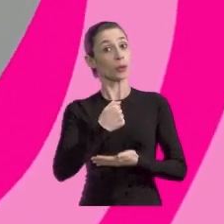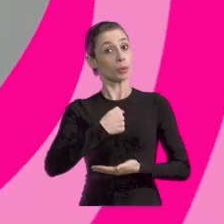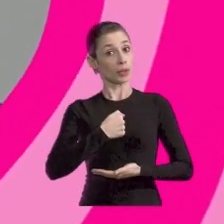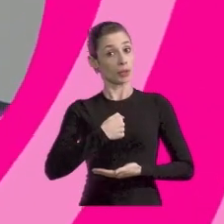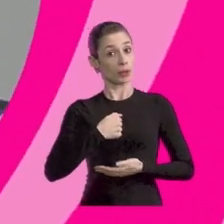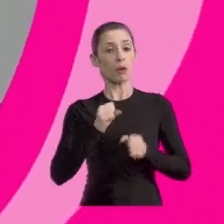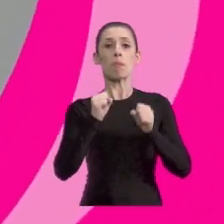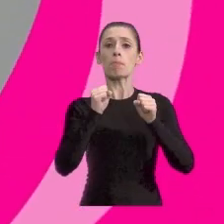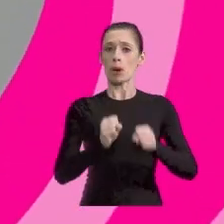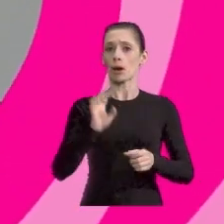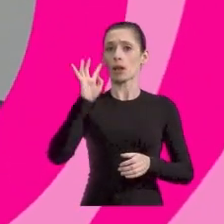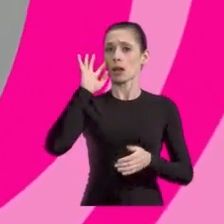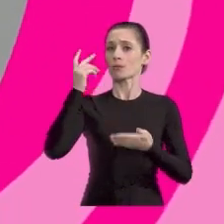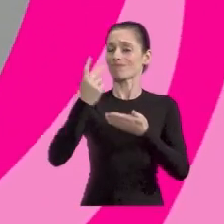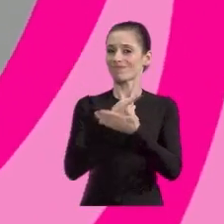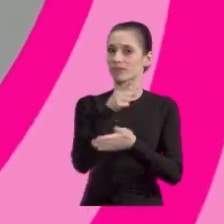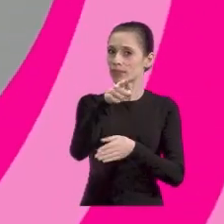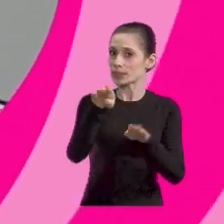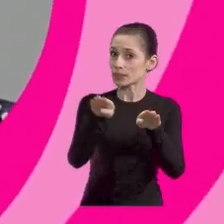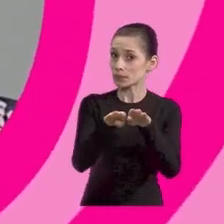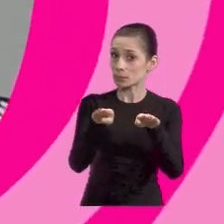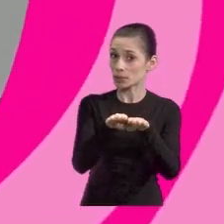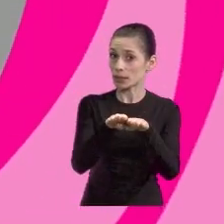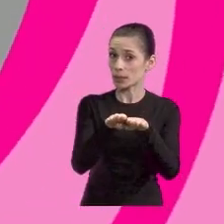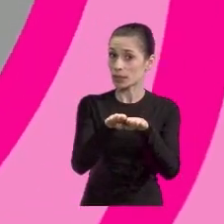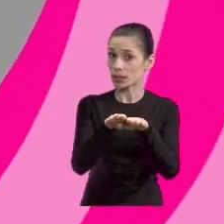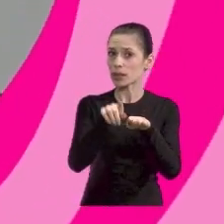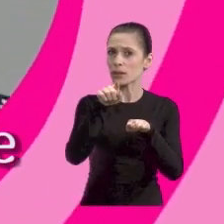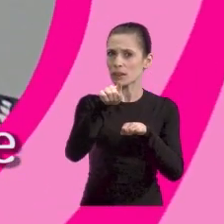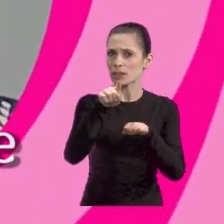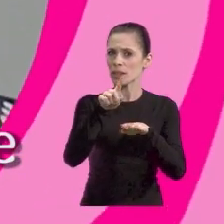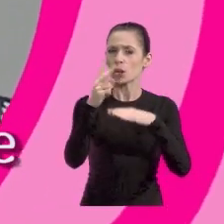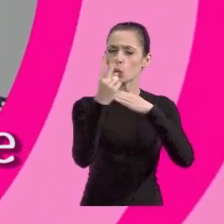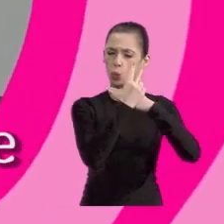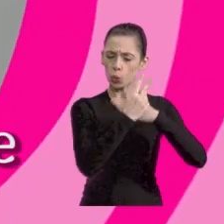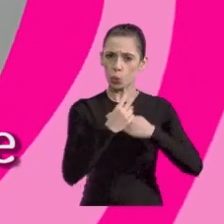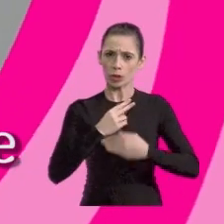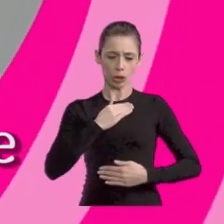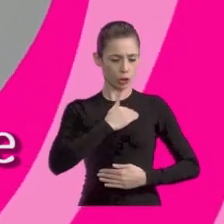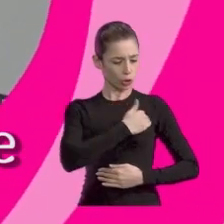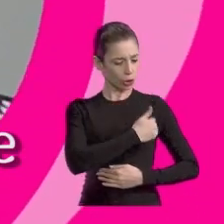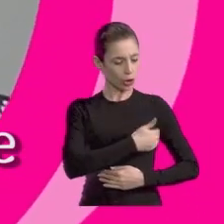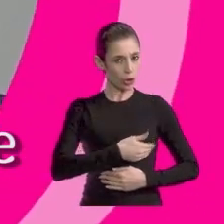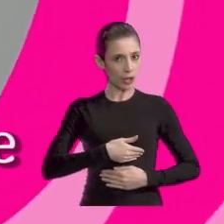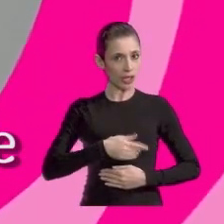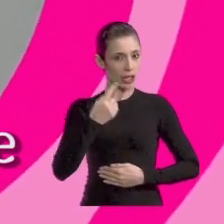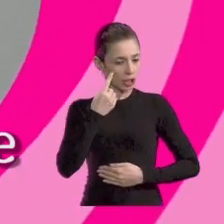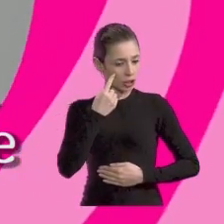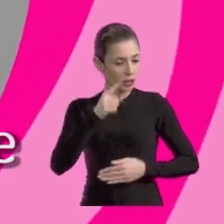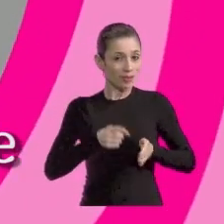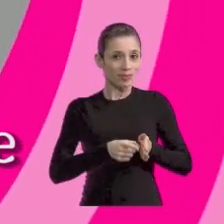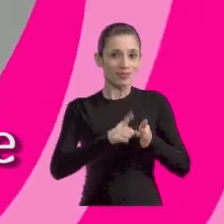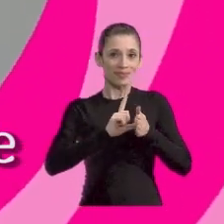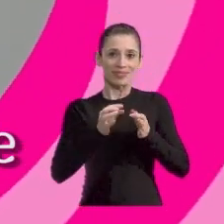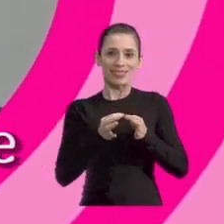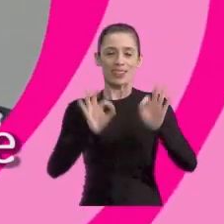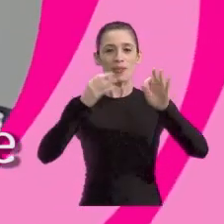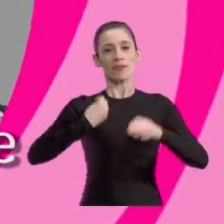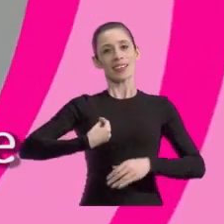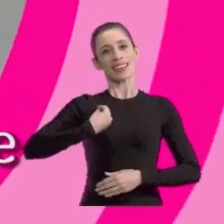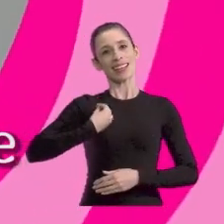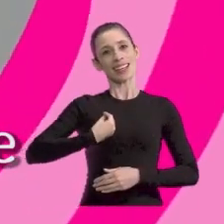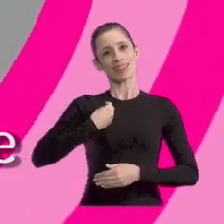Aconteceu comigo. E pode acontecer com você também. Fique alerta, se toque, o diagnóstico precoce